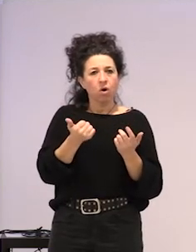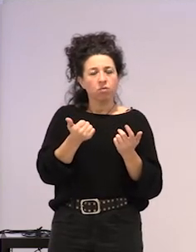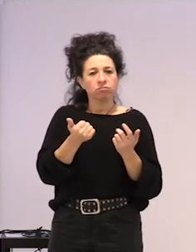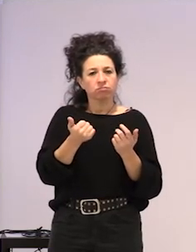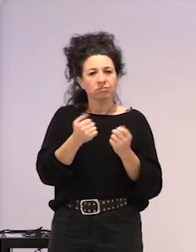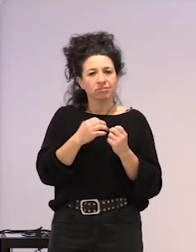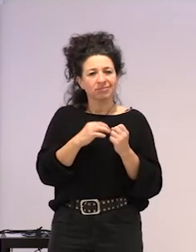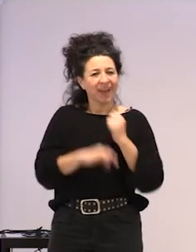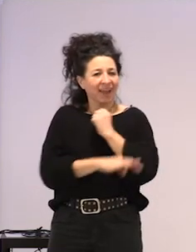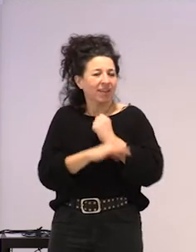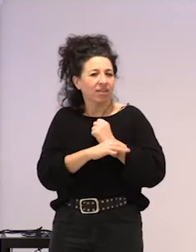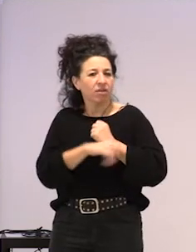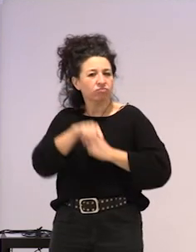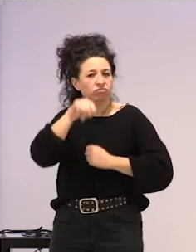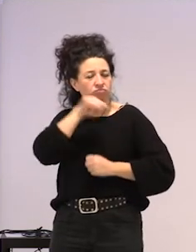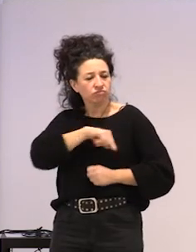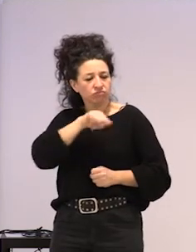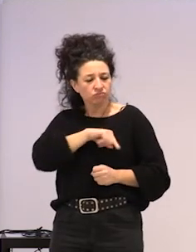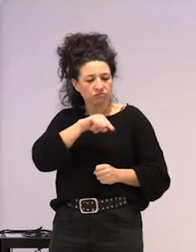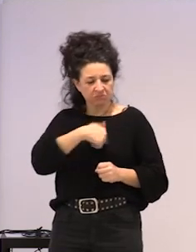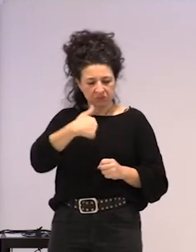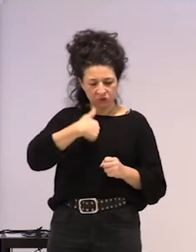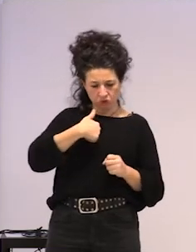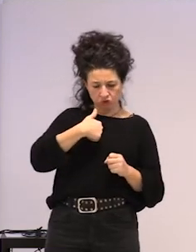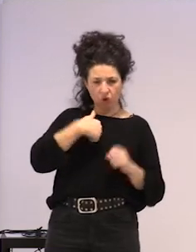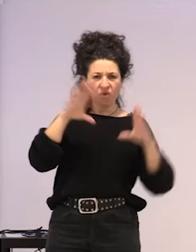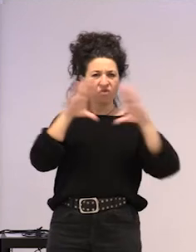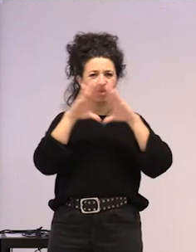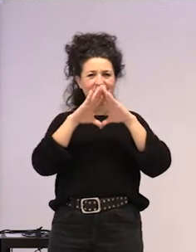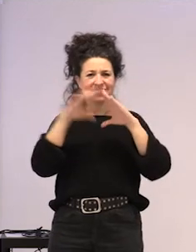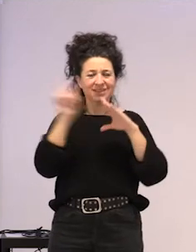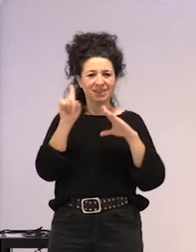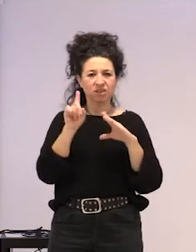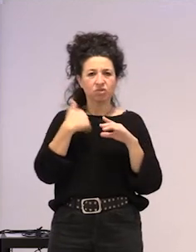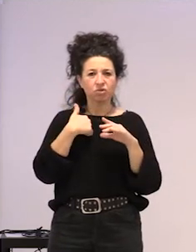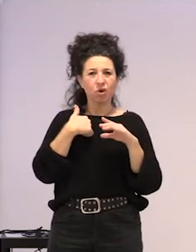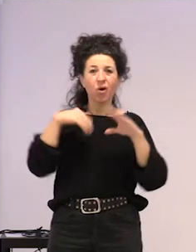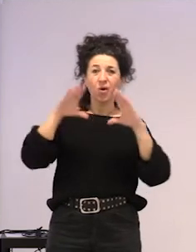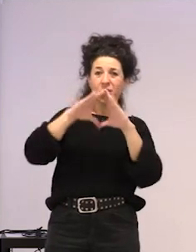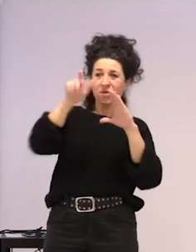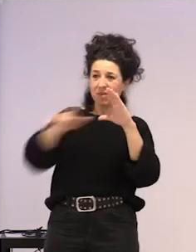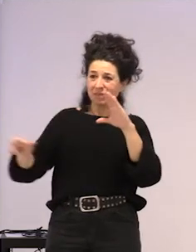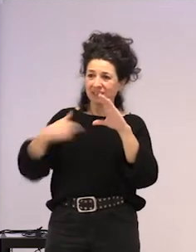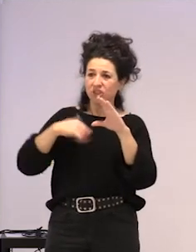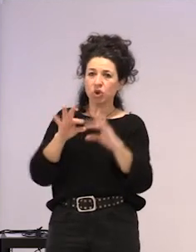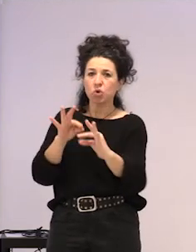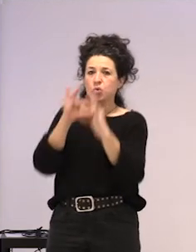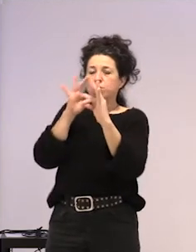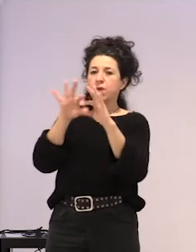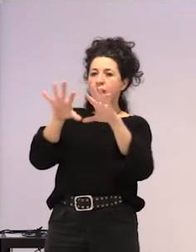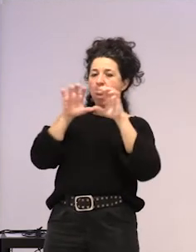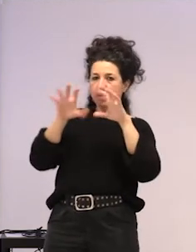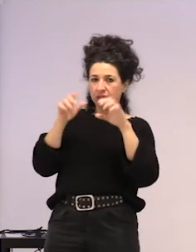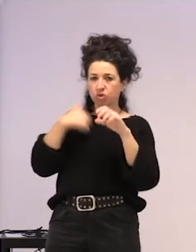ariketa bat, Bera, ez du, ni nahiz feminista kontsideratzen nik feministengatik ikasten dut, Eta, bueno,